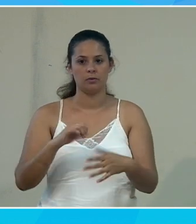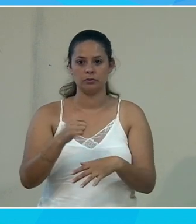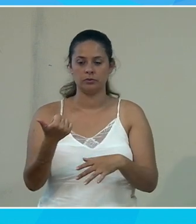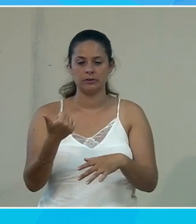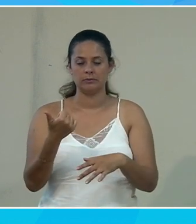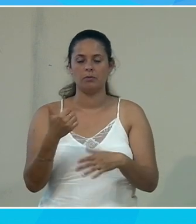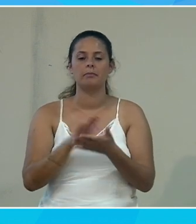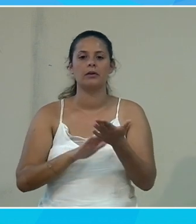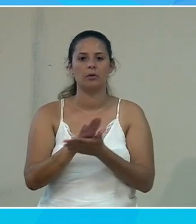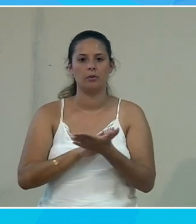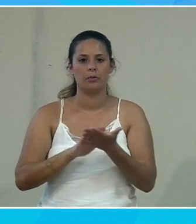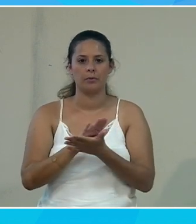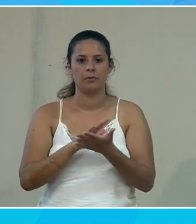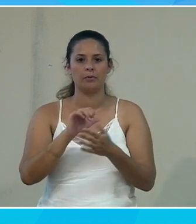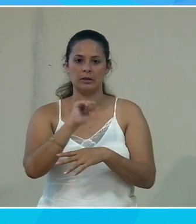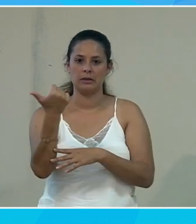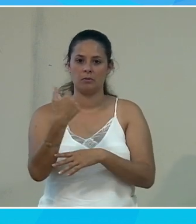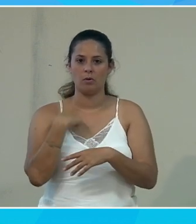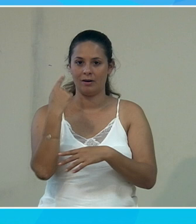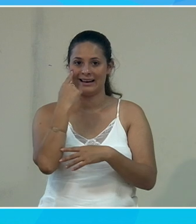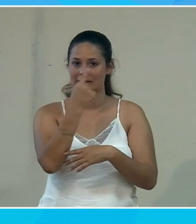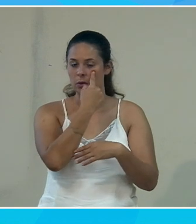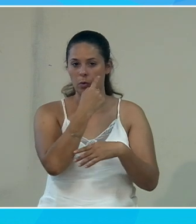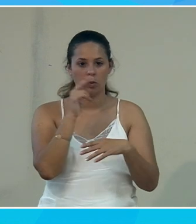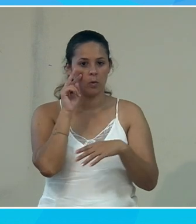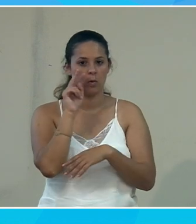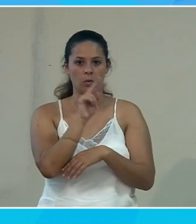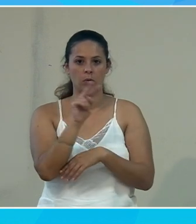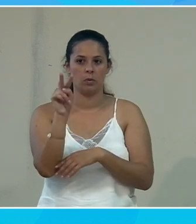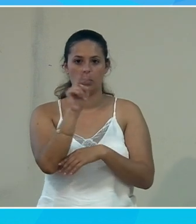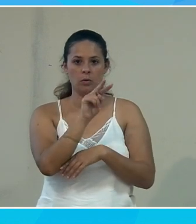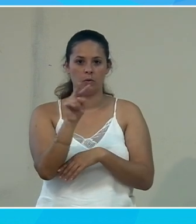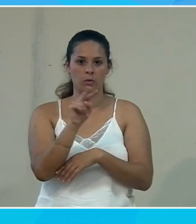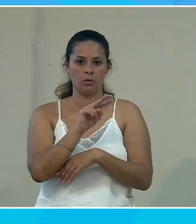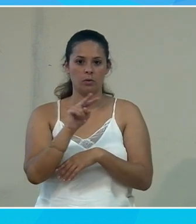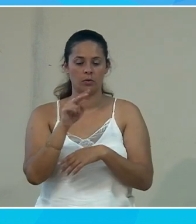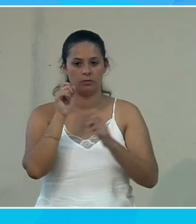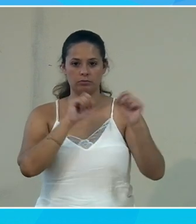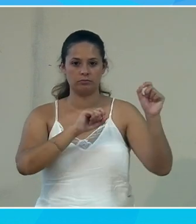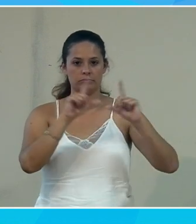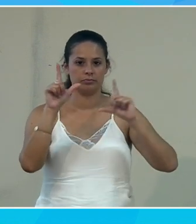yeux et je peux ouvrir des interfaces